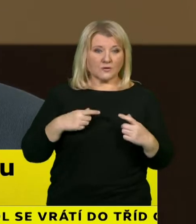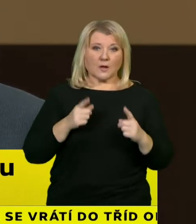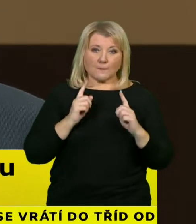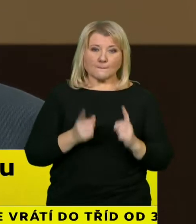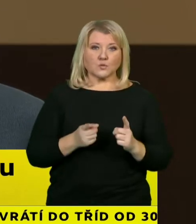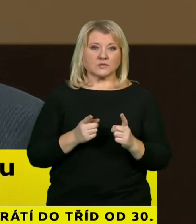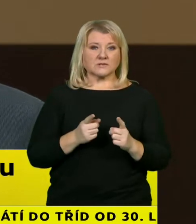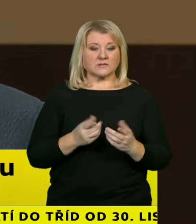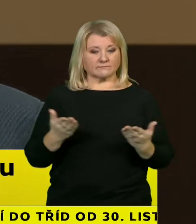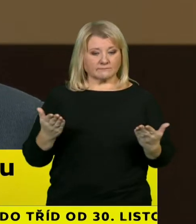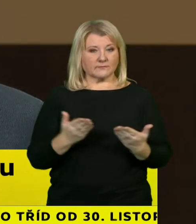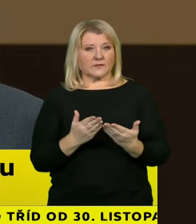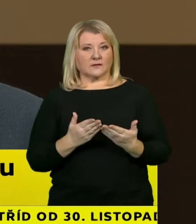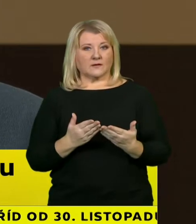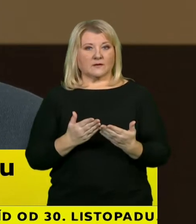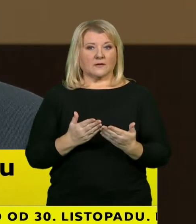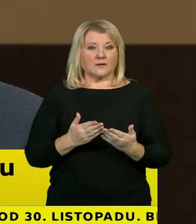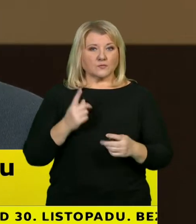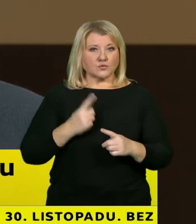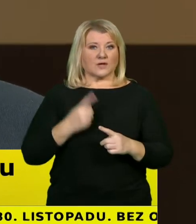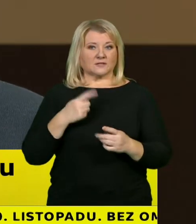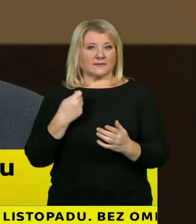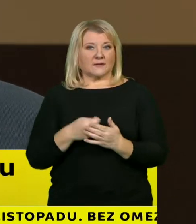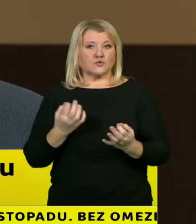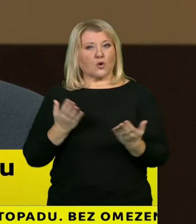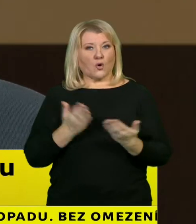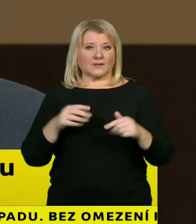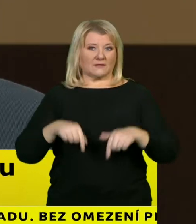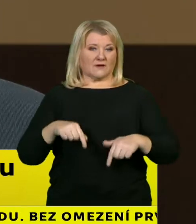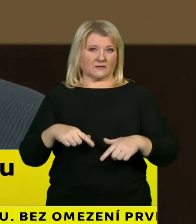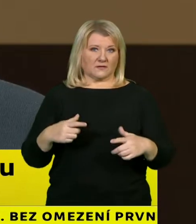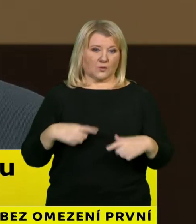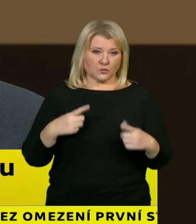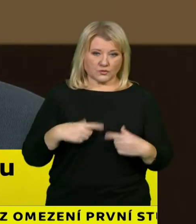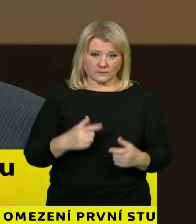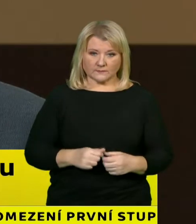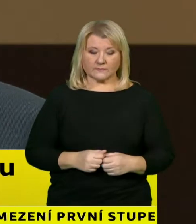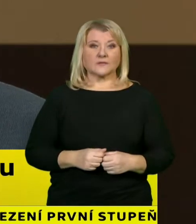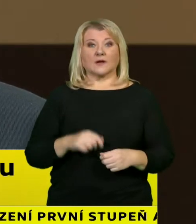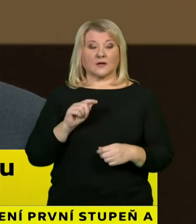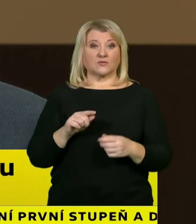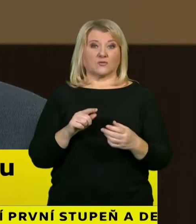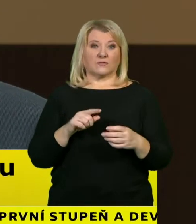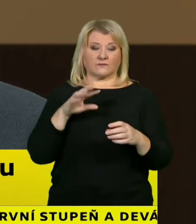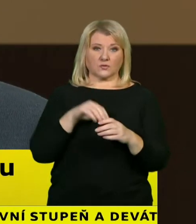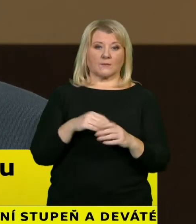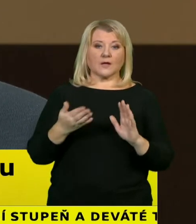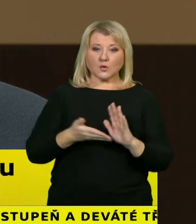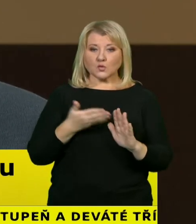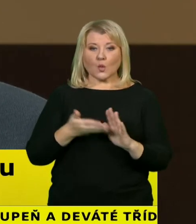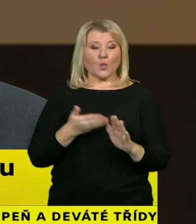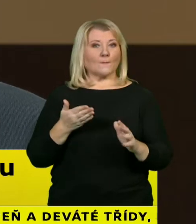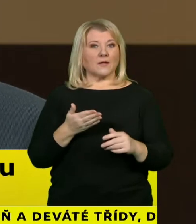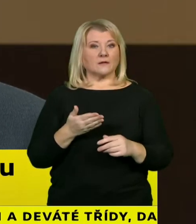senzitivitě a specifitě, kterou po nich požadujeme, což je zmíněno i v dokumentu